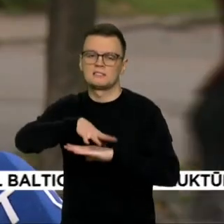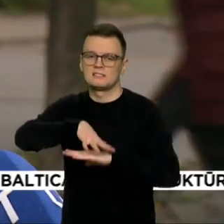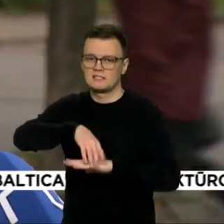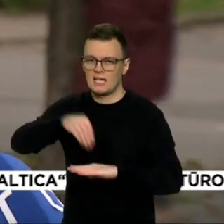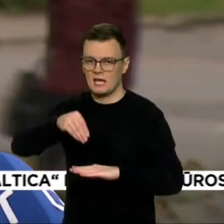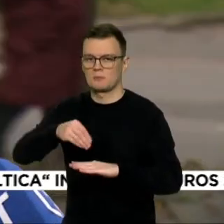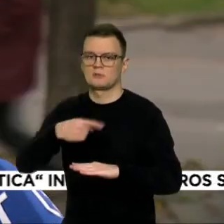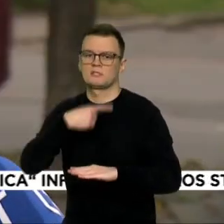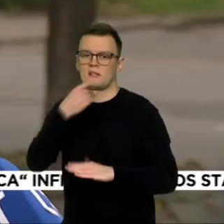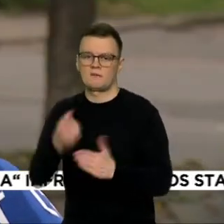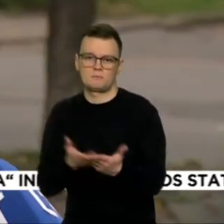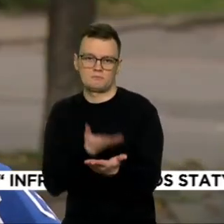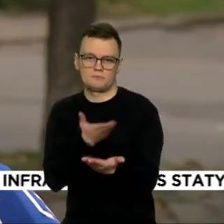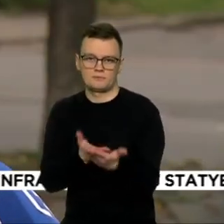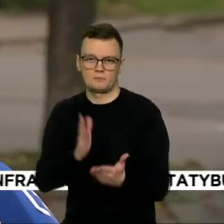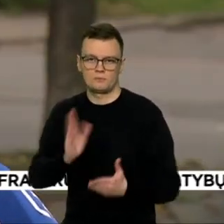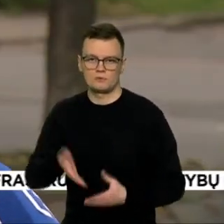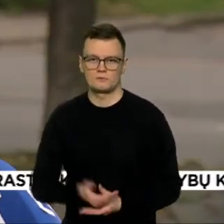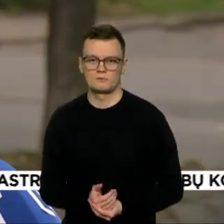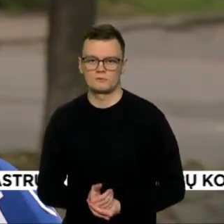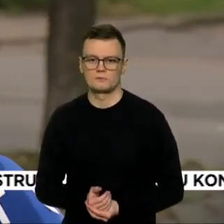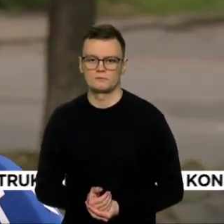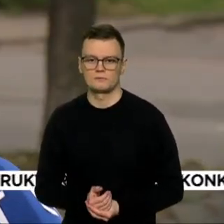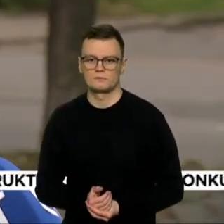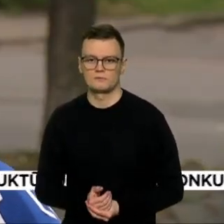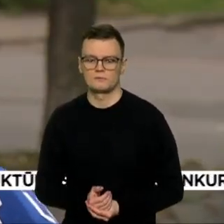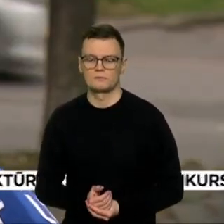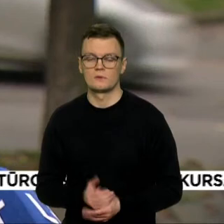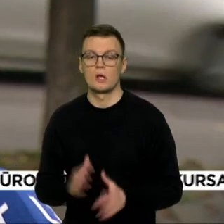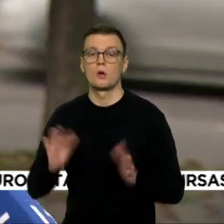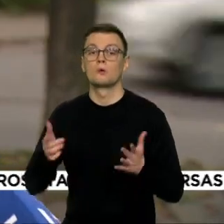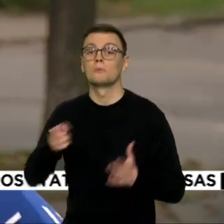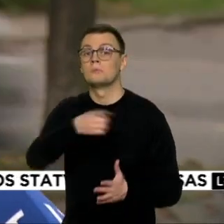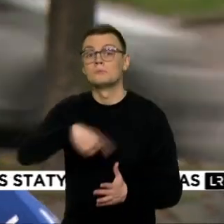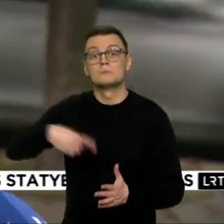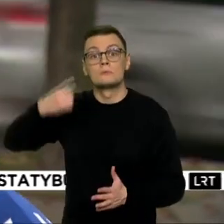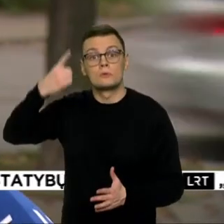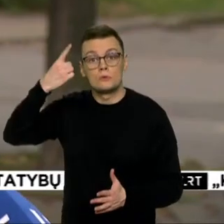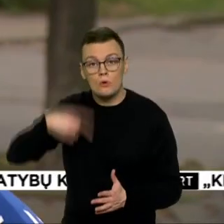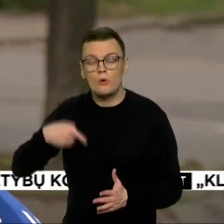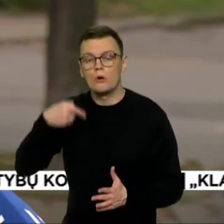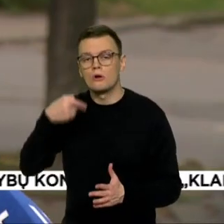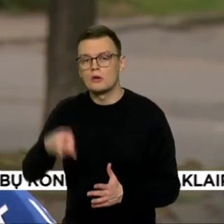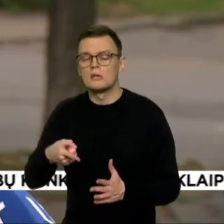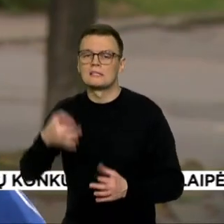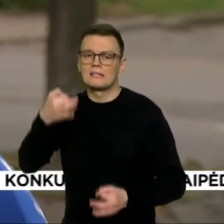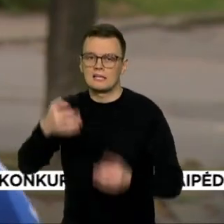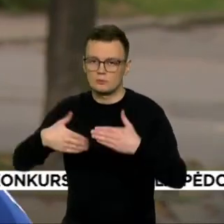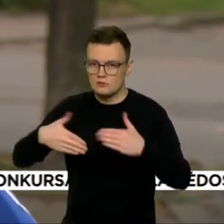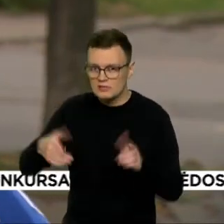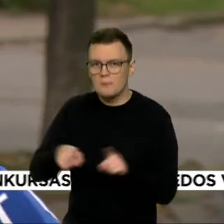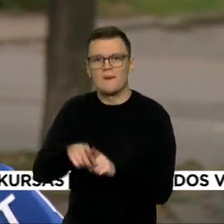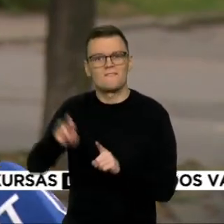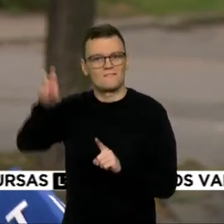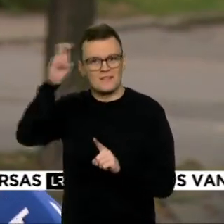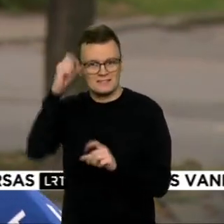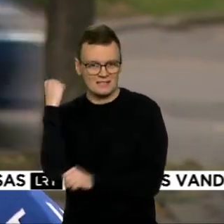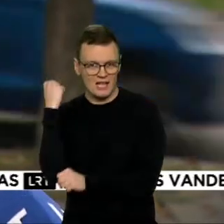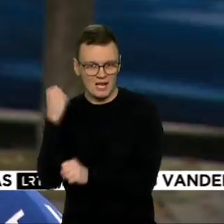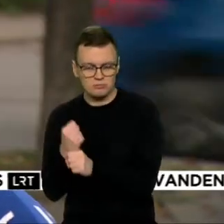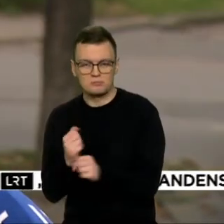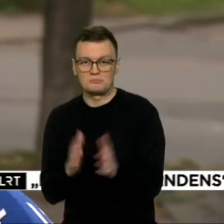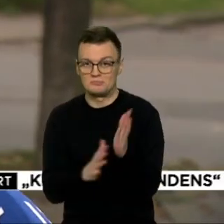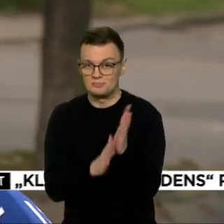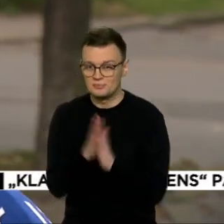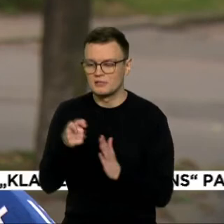mums surūpi nastiprinti valstybės tarnybą ir teismų sistama šiuo atveju taipogi, tai toje reformoje tos